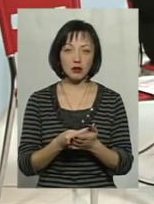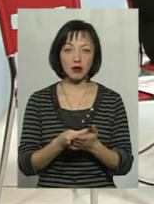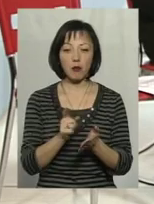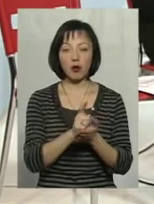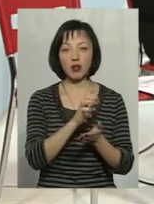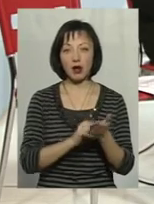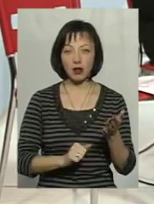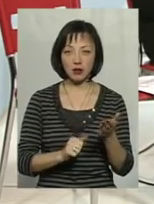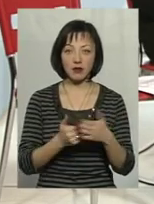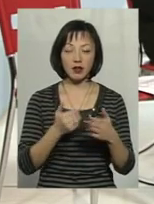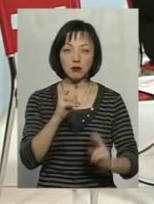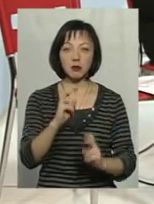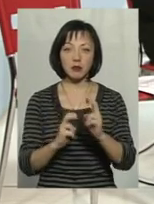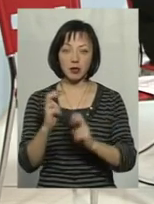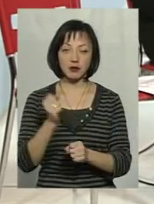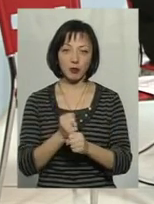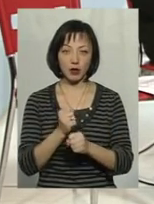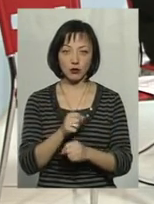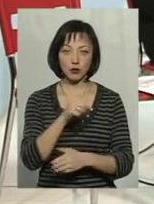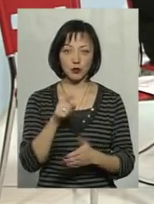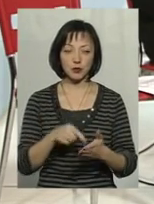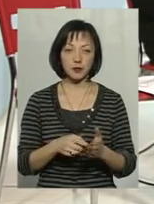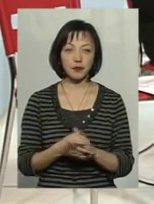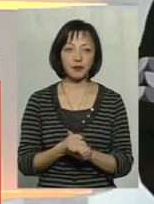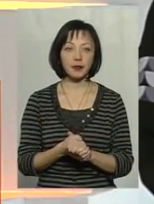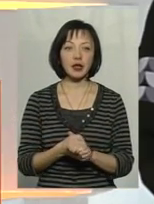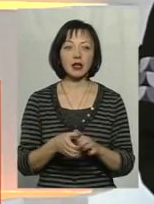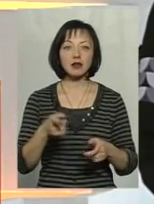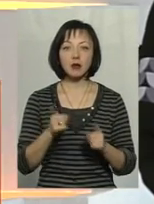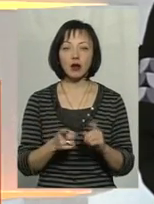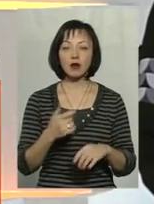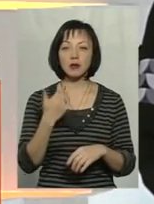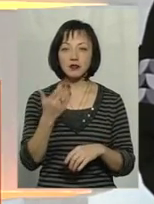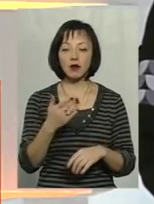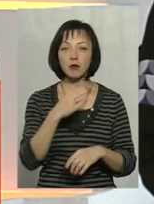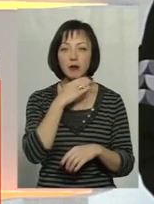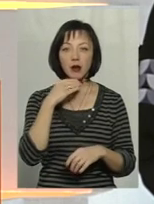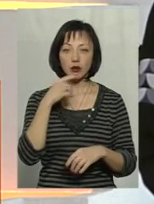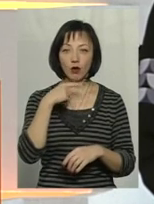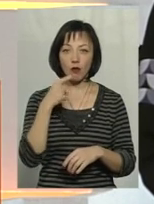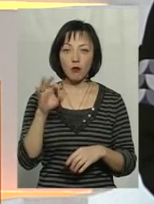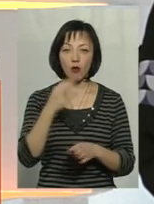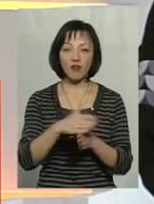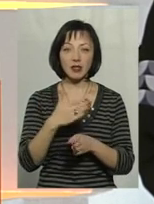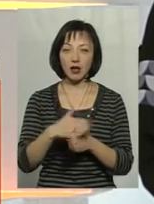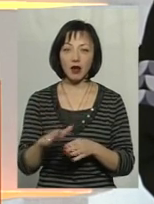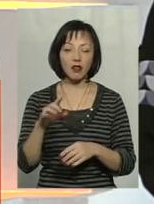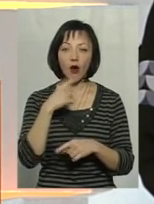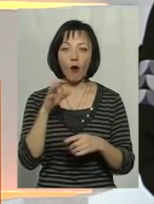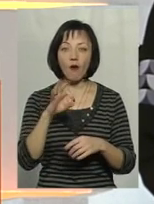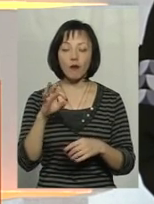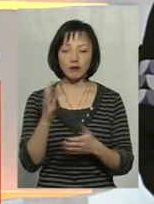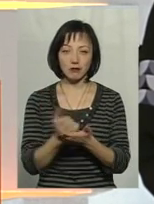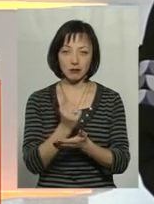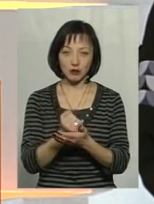податків від підприємств, які працюють. Справді ми з вами досить багато говоримо про видаткову частину, а не говоримо про дохідну.